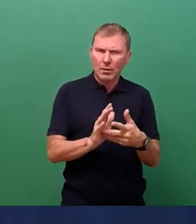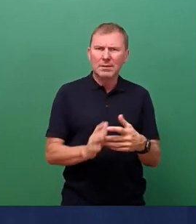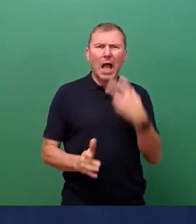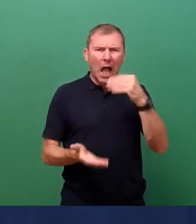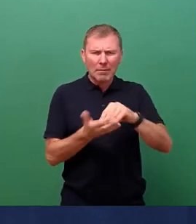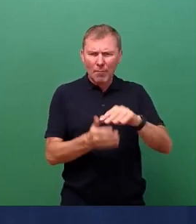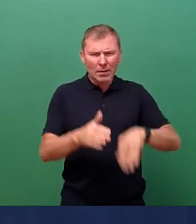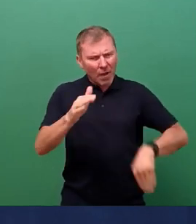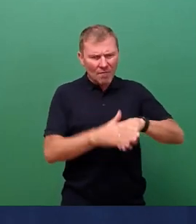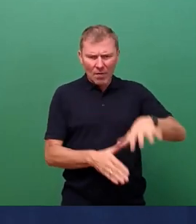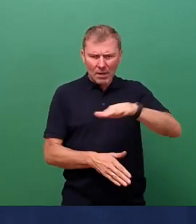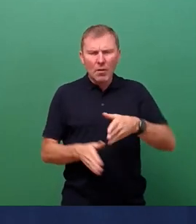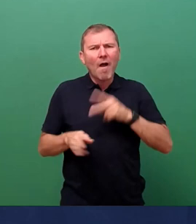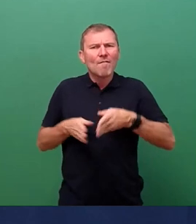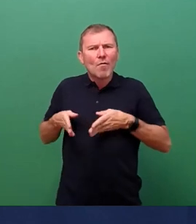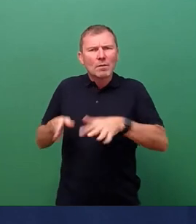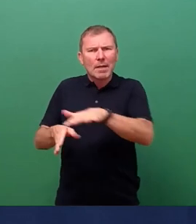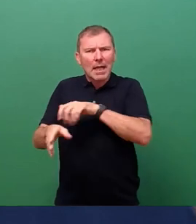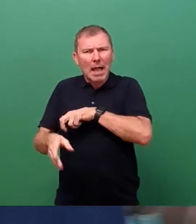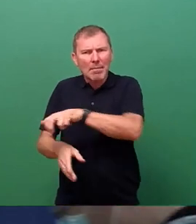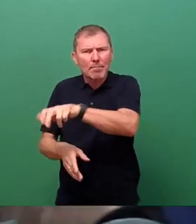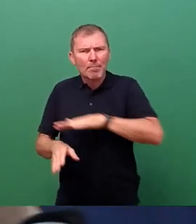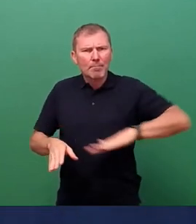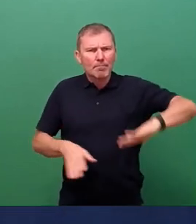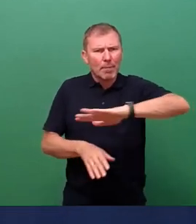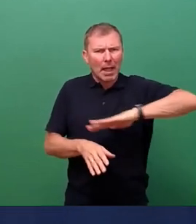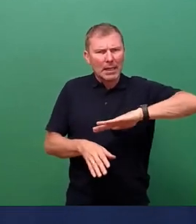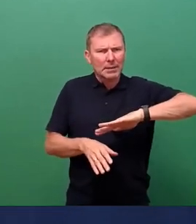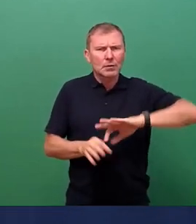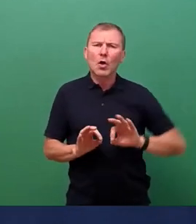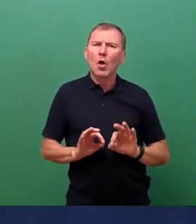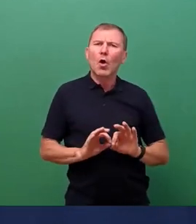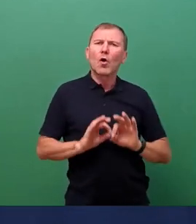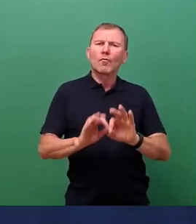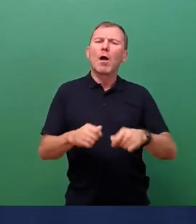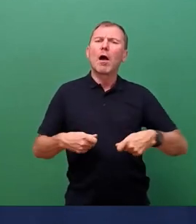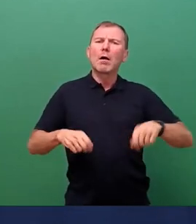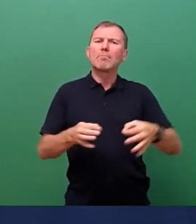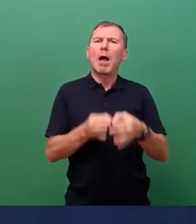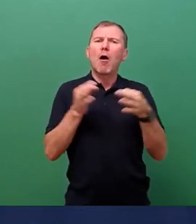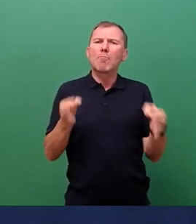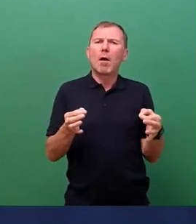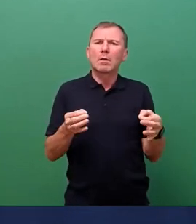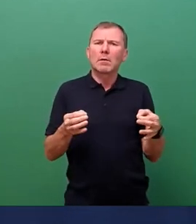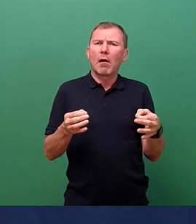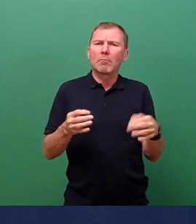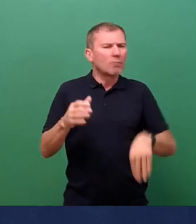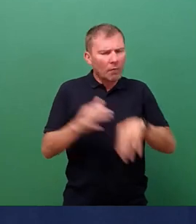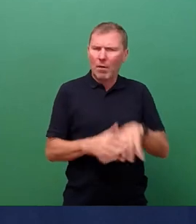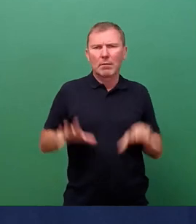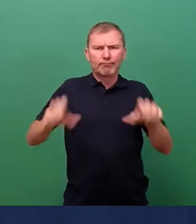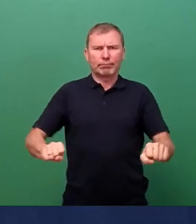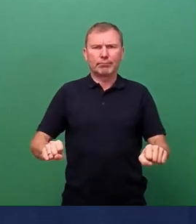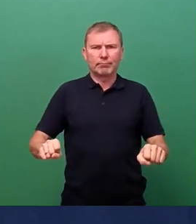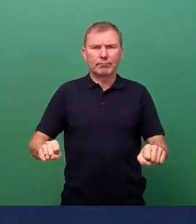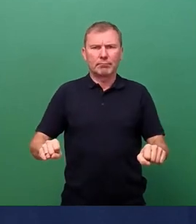Gehwegbereich für die Baumaßnahmen genutzt wird. Und ich habe jetzt von